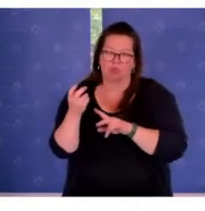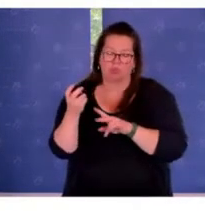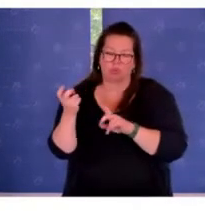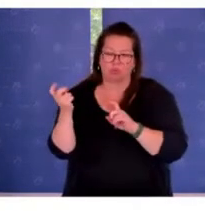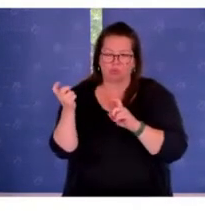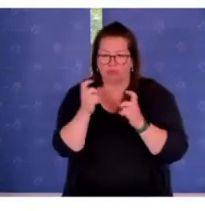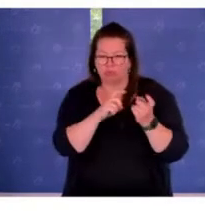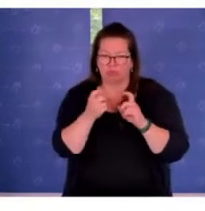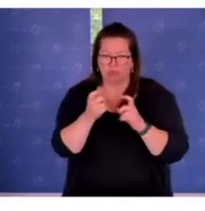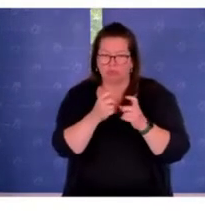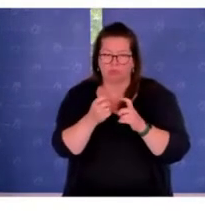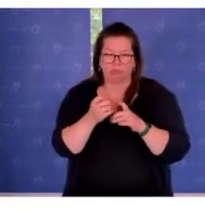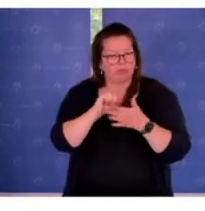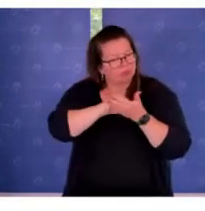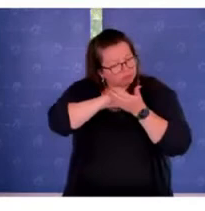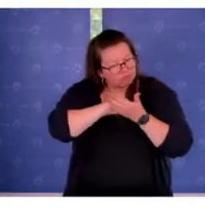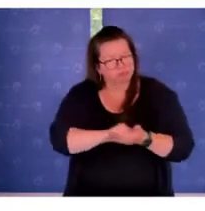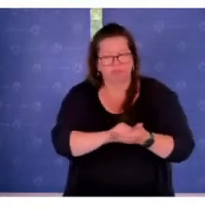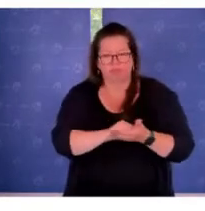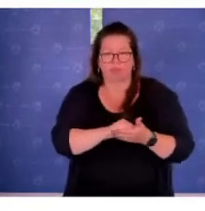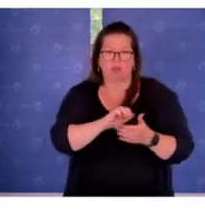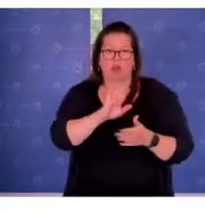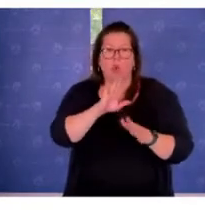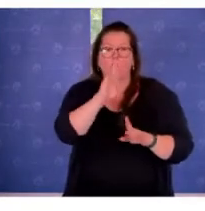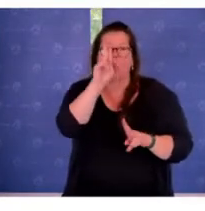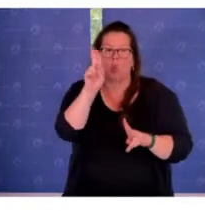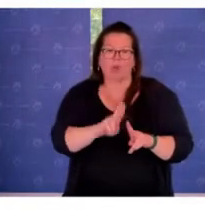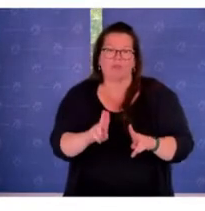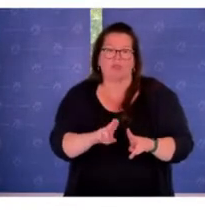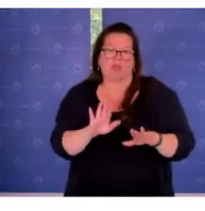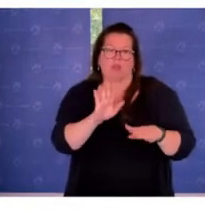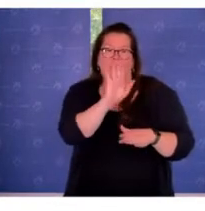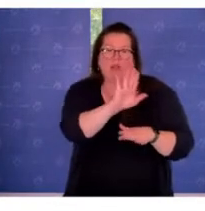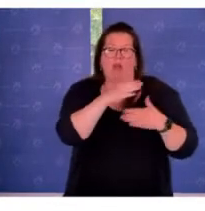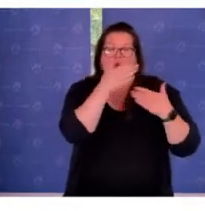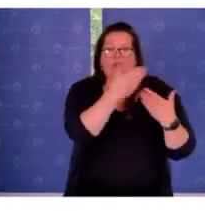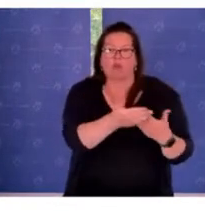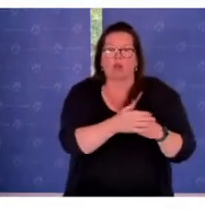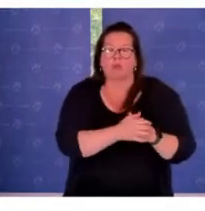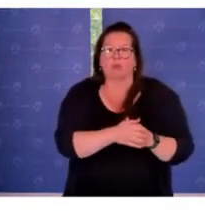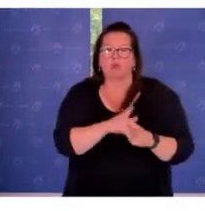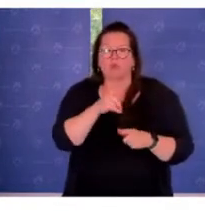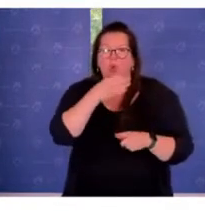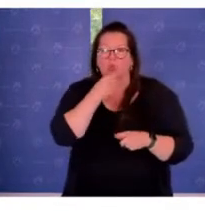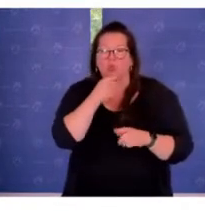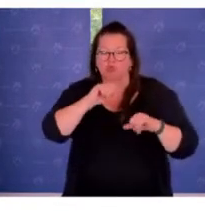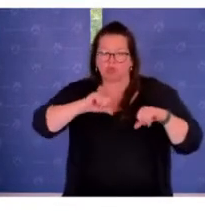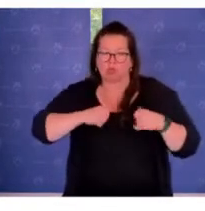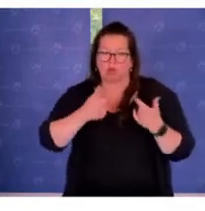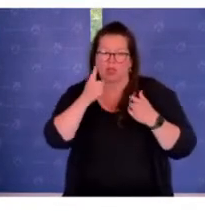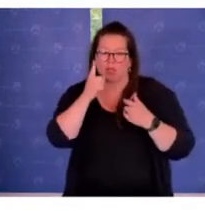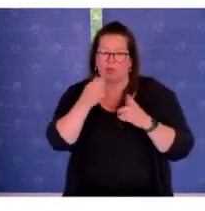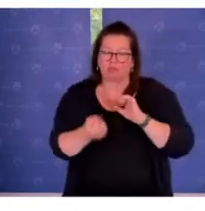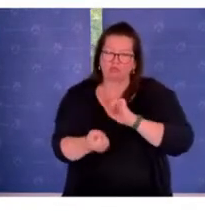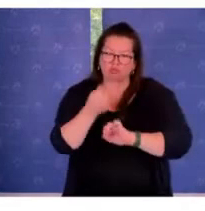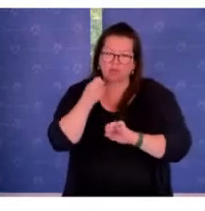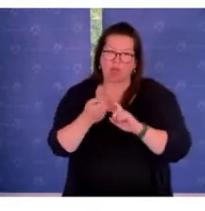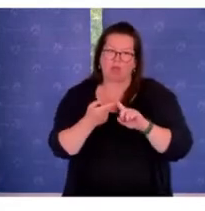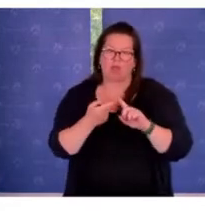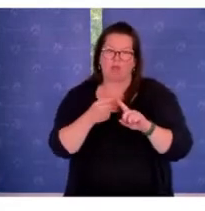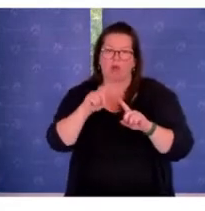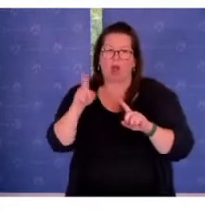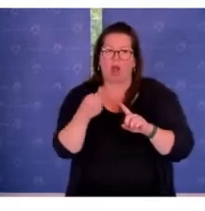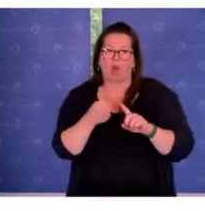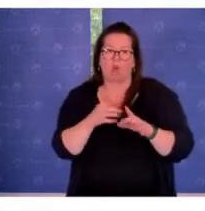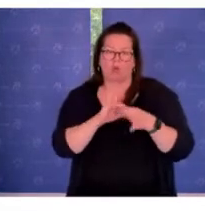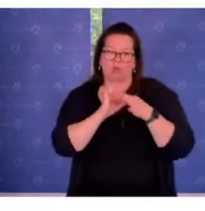Antisemitismus ausdrücklich Aufgabe der Hochschulen und Universitäten im Land Berlin werden muss und auch jüdisches Leben entsprechend zu stärken, was auch dann wieder